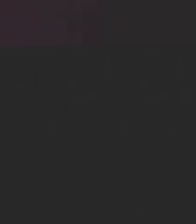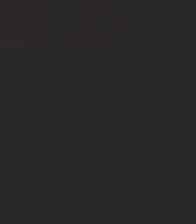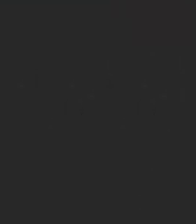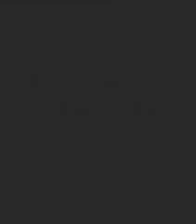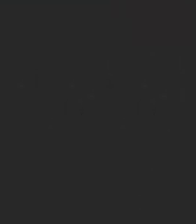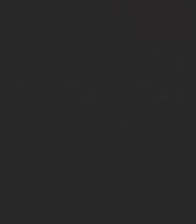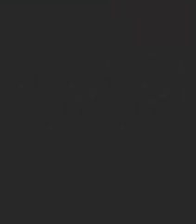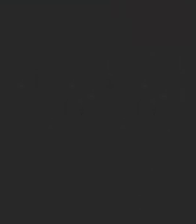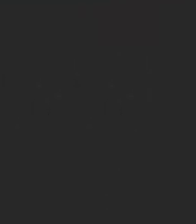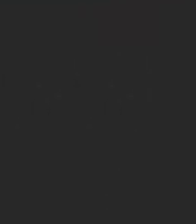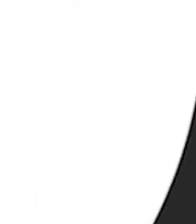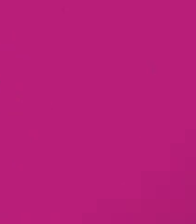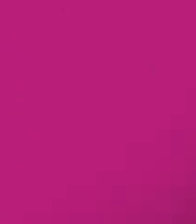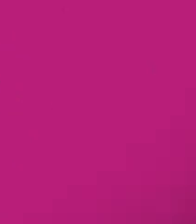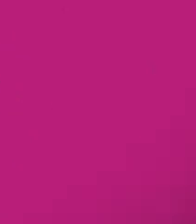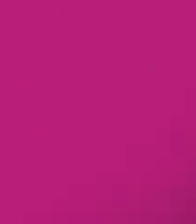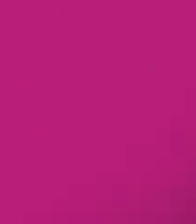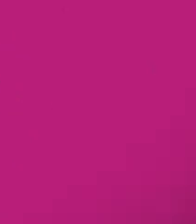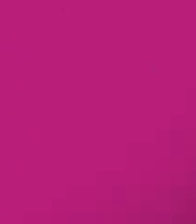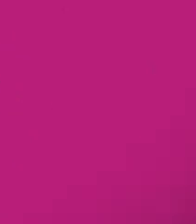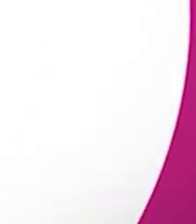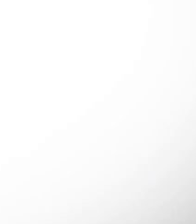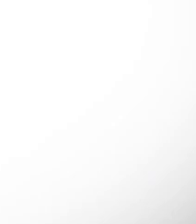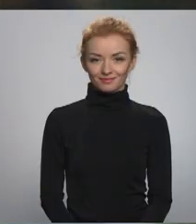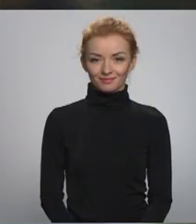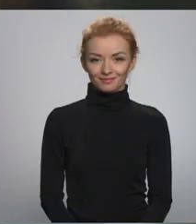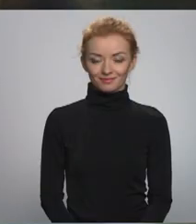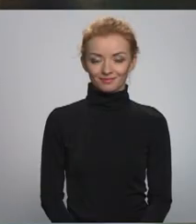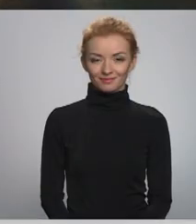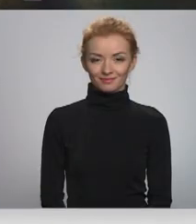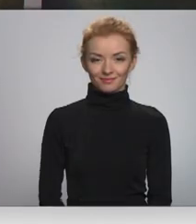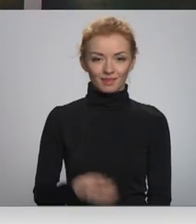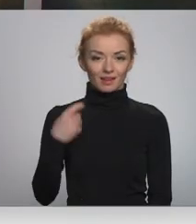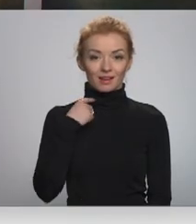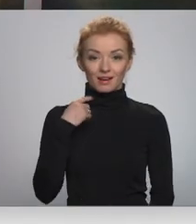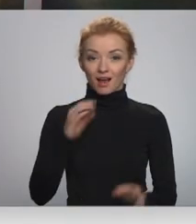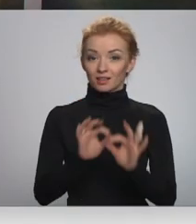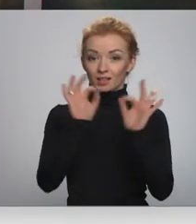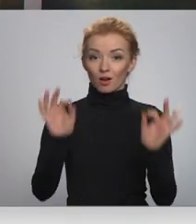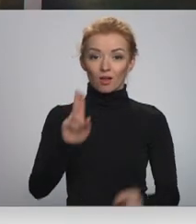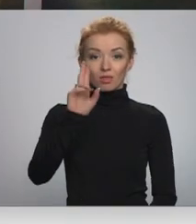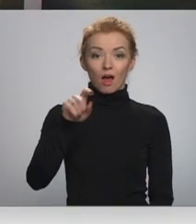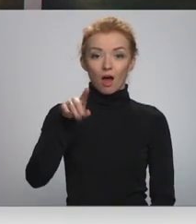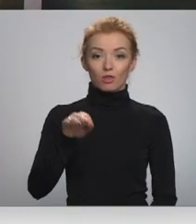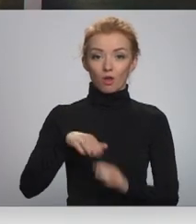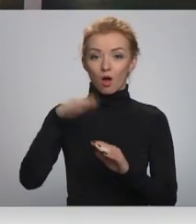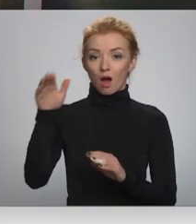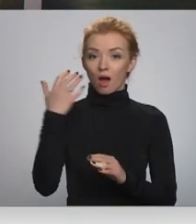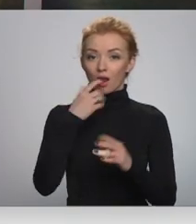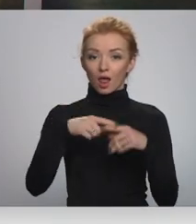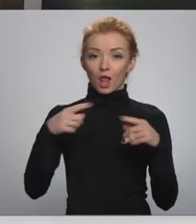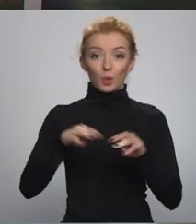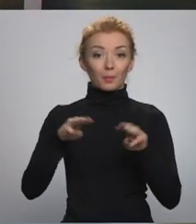Re, visi ēters ir te! Rīgā sāksties NATO ārlietu ministru